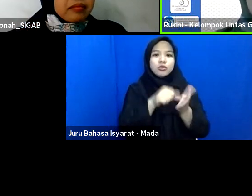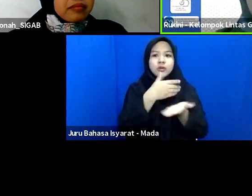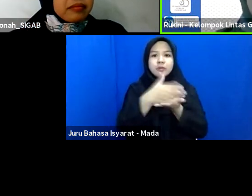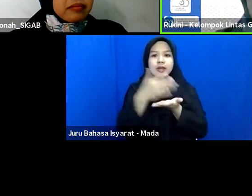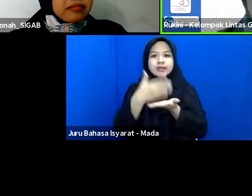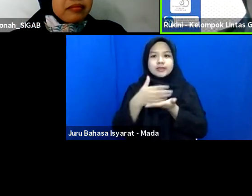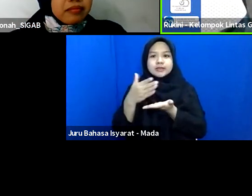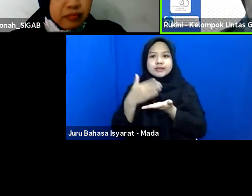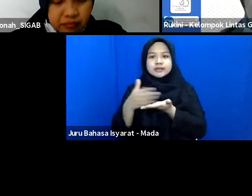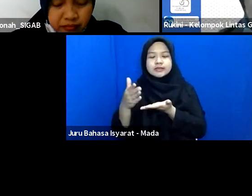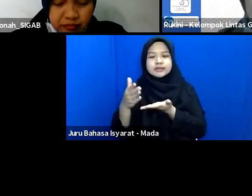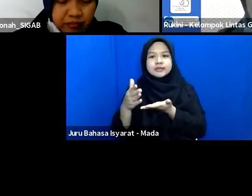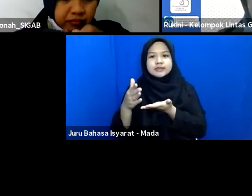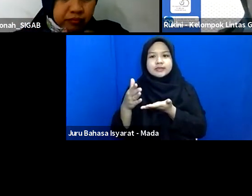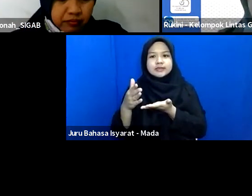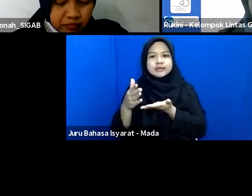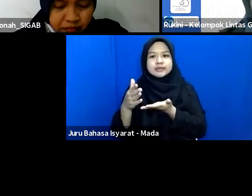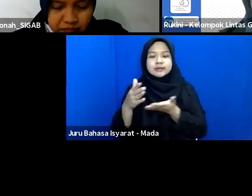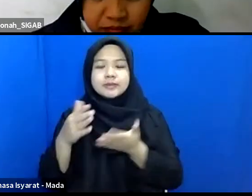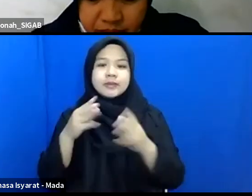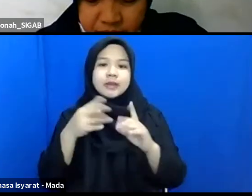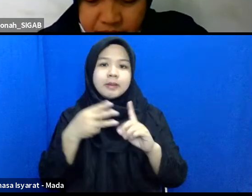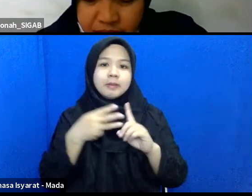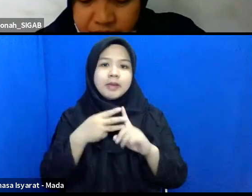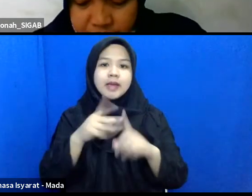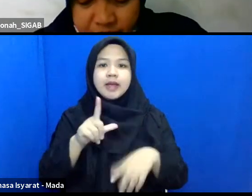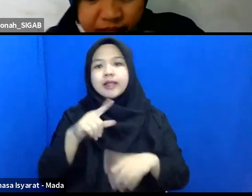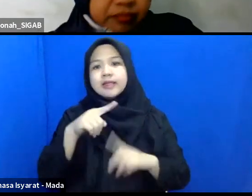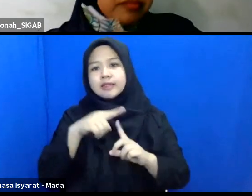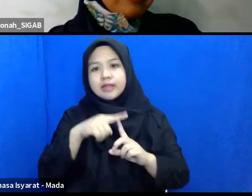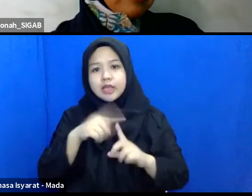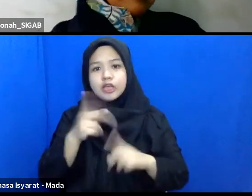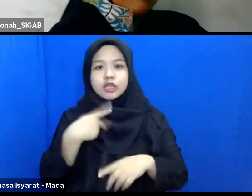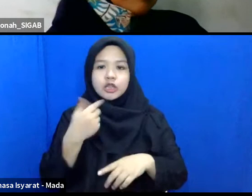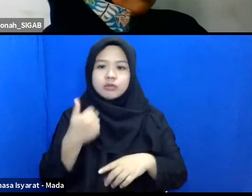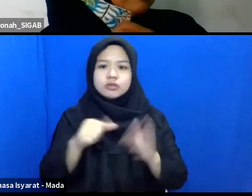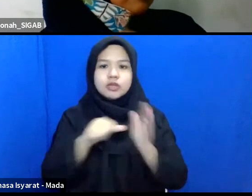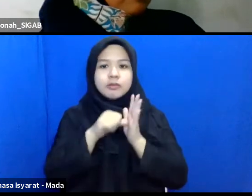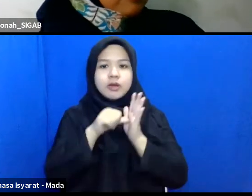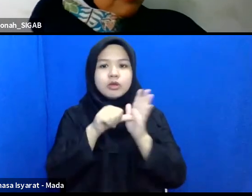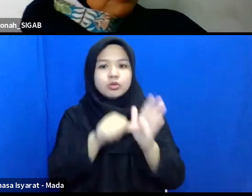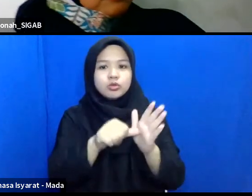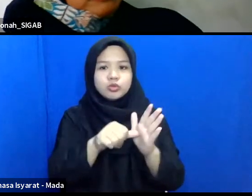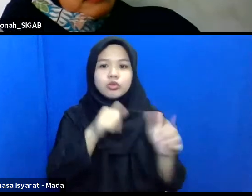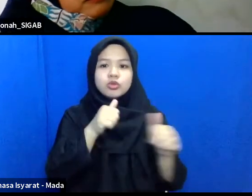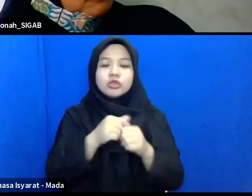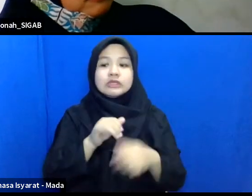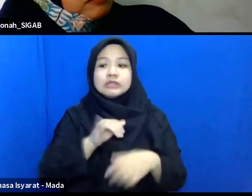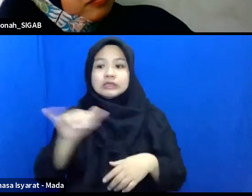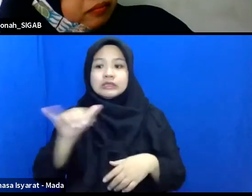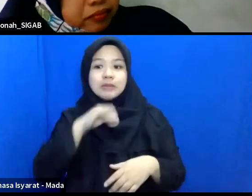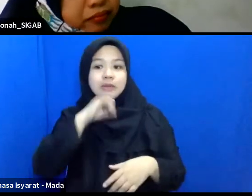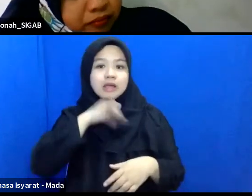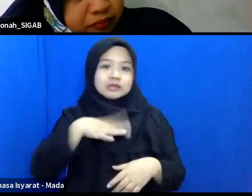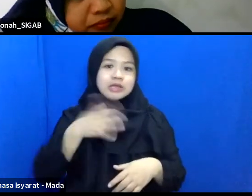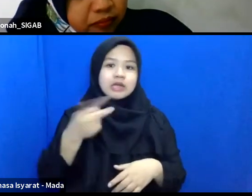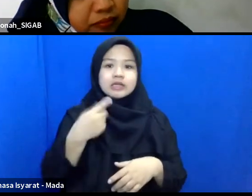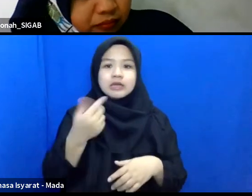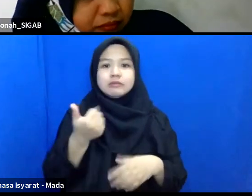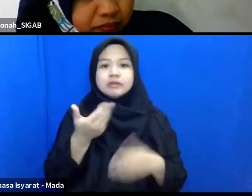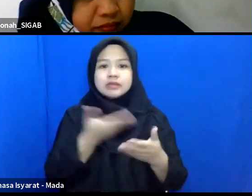pembagian apa BLT atau apa itu kita bisa membantu lantung sesama lansia kita bisa saling